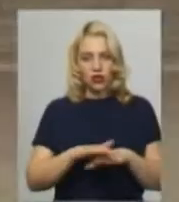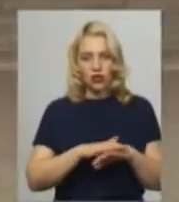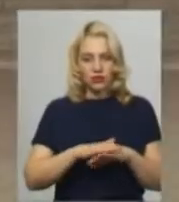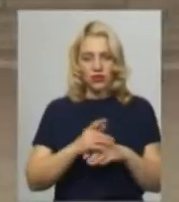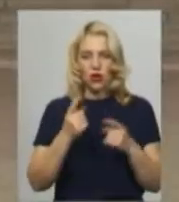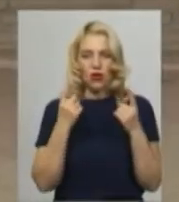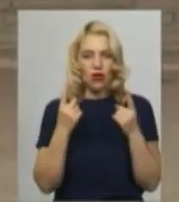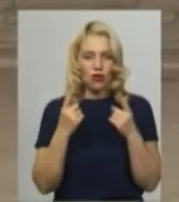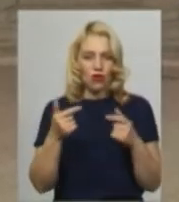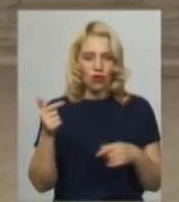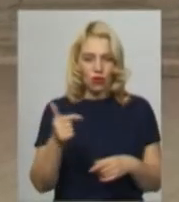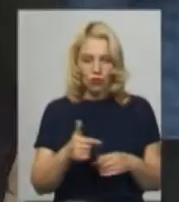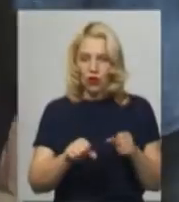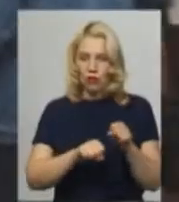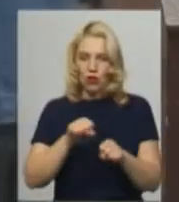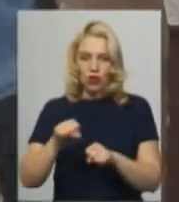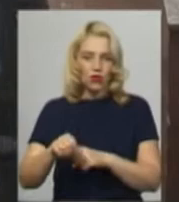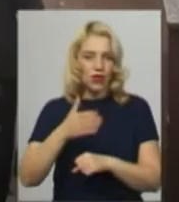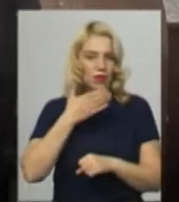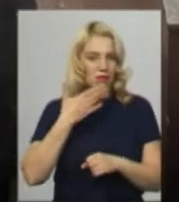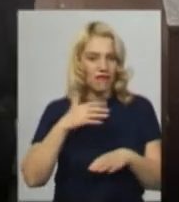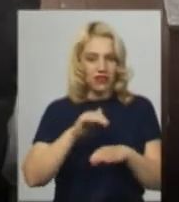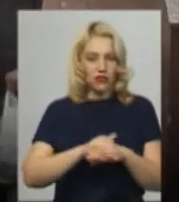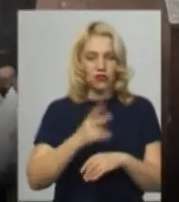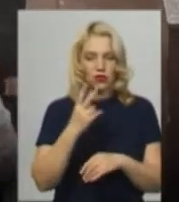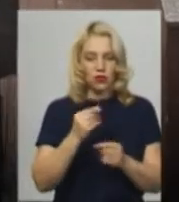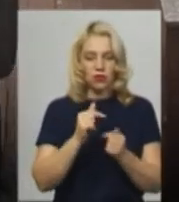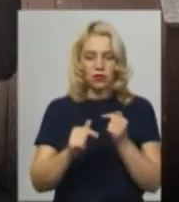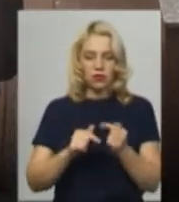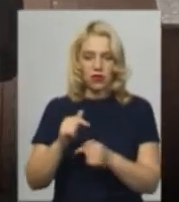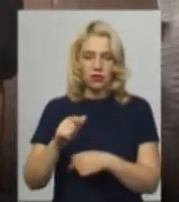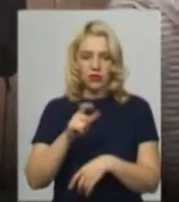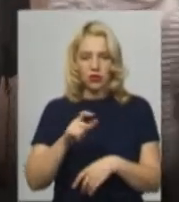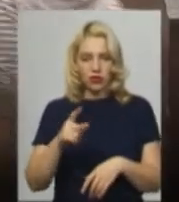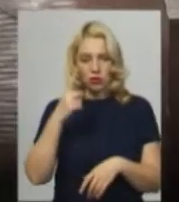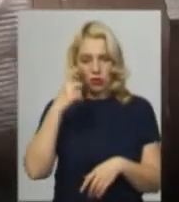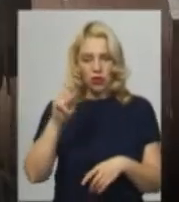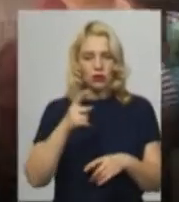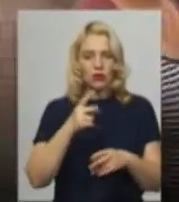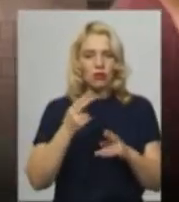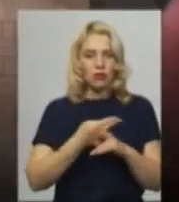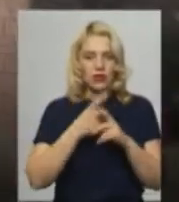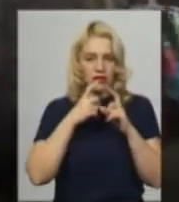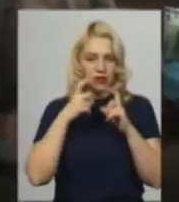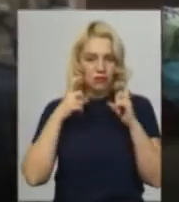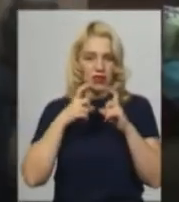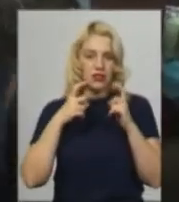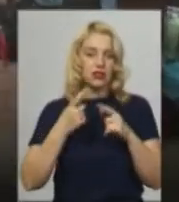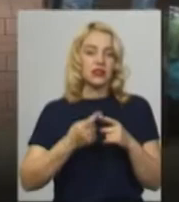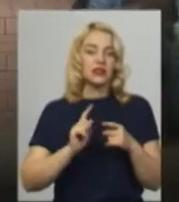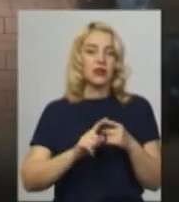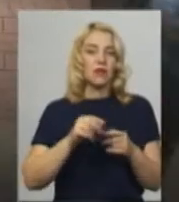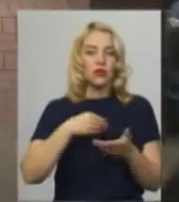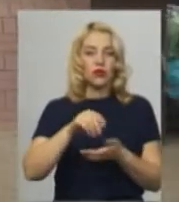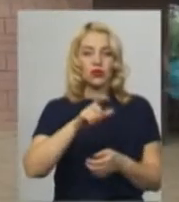порушень карантинних вимог не фіксували. Двох підприємців попередили, що вони обслуговували людей без захисної масочки. Покупців це є